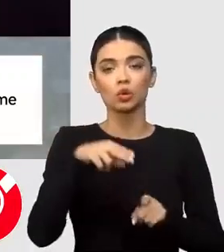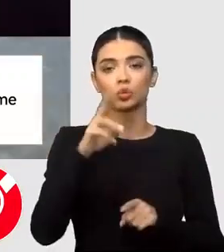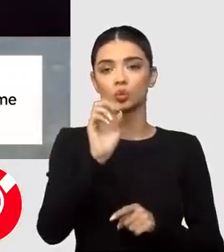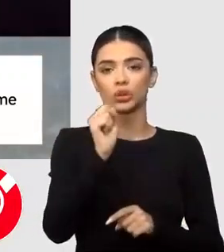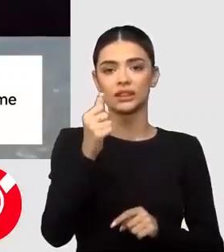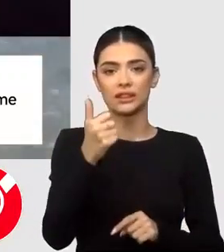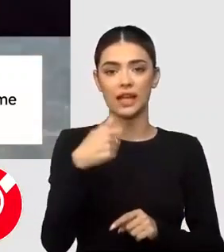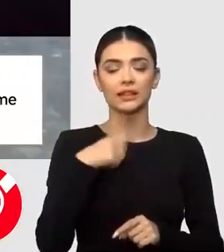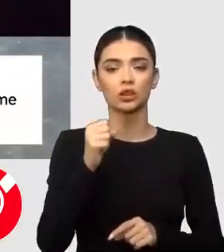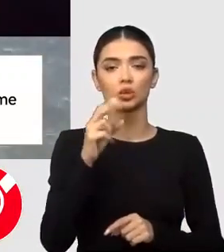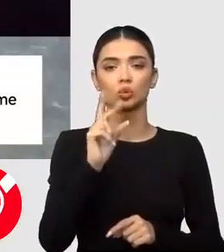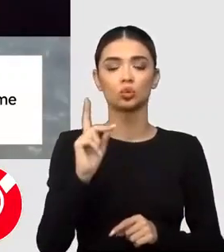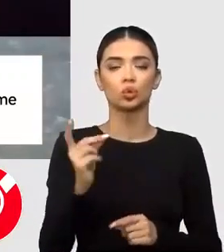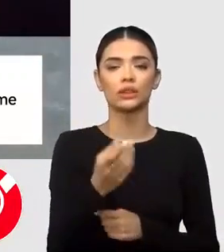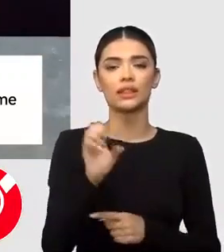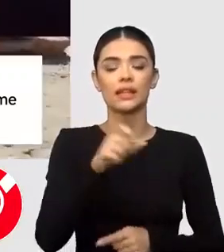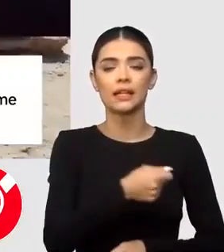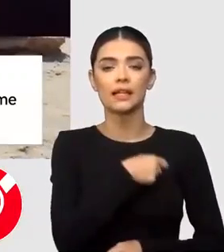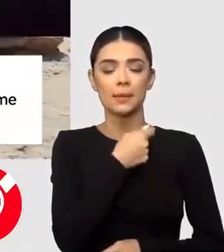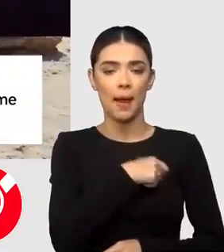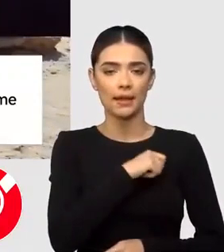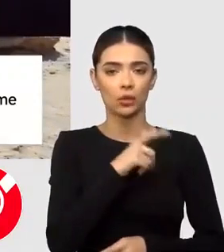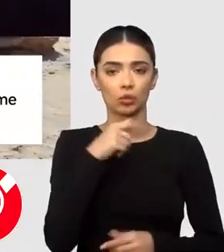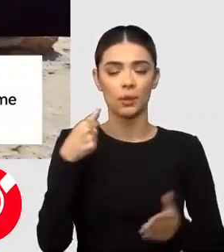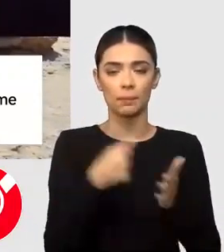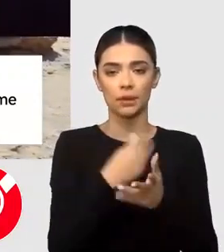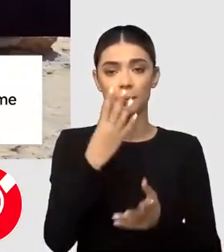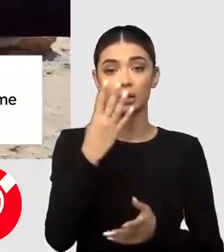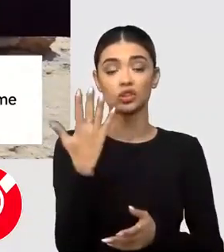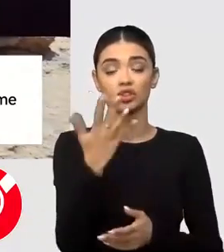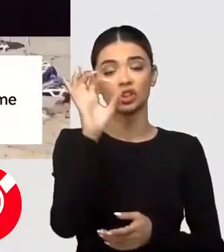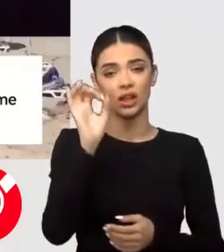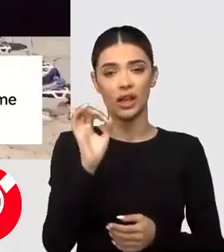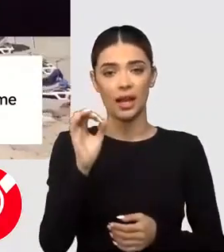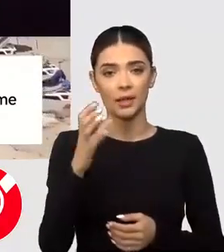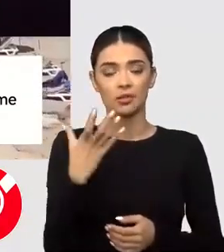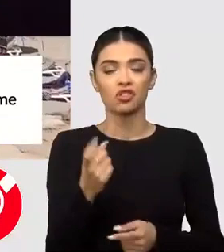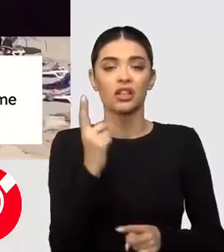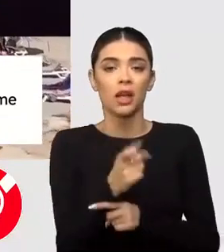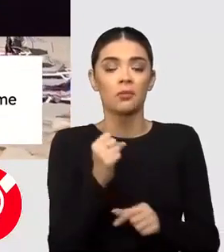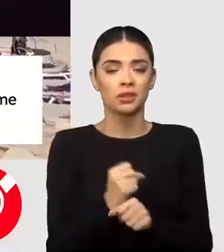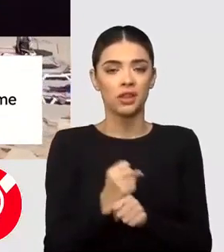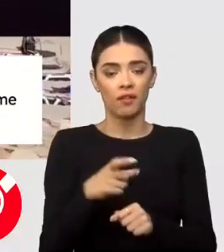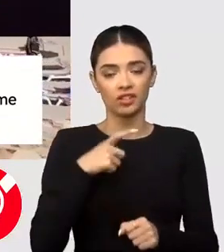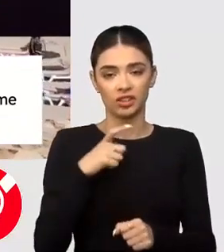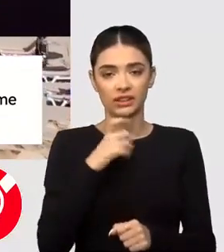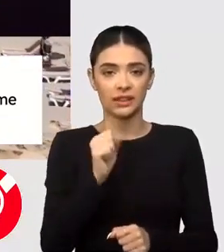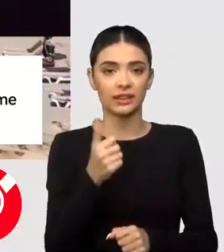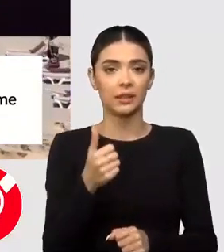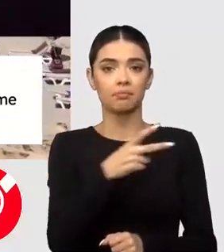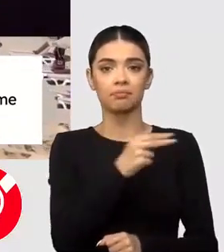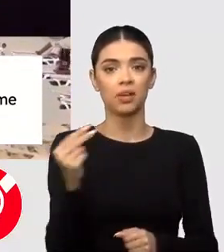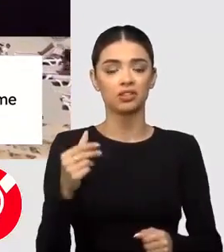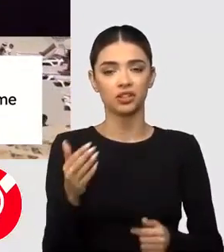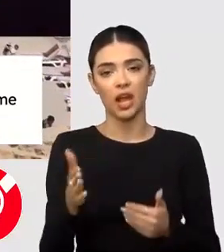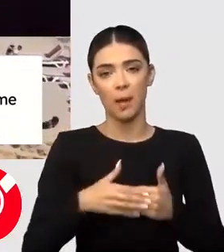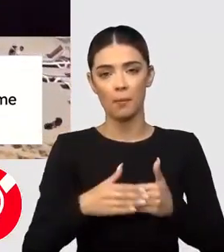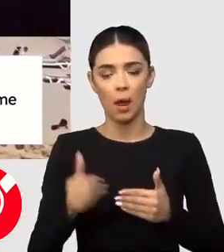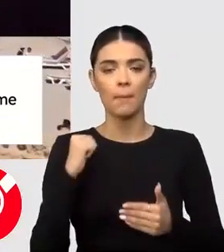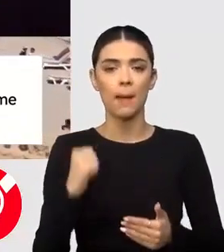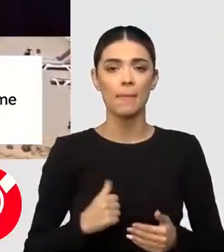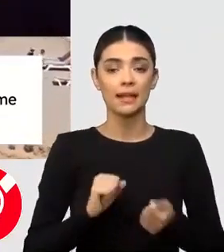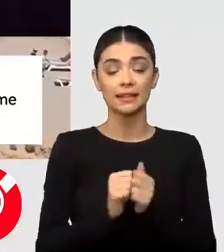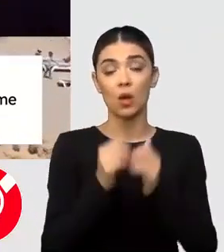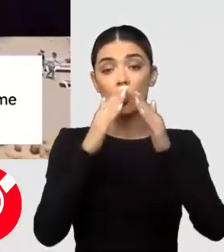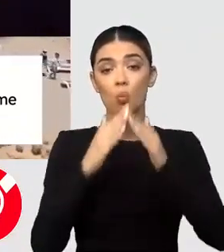în sud-estul Spaniei, care ar putea atinge joi 45 de grade. Soluția cea mai bună este să te duci la mare în apropierea apei sau